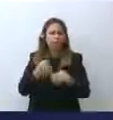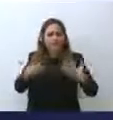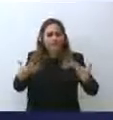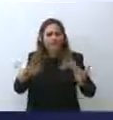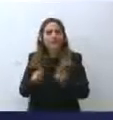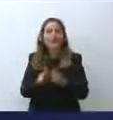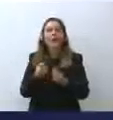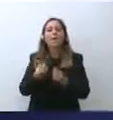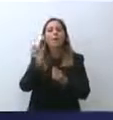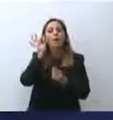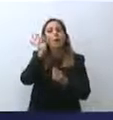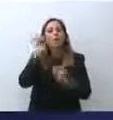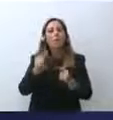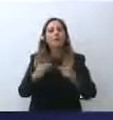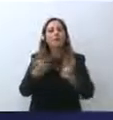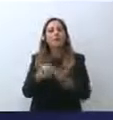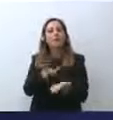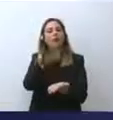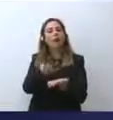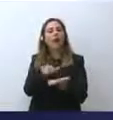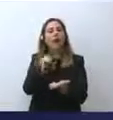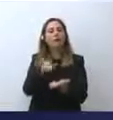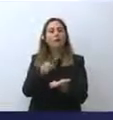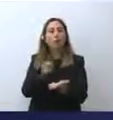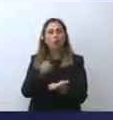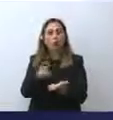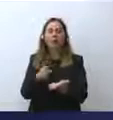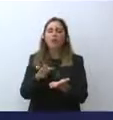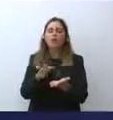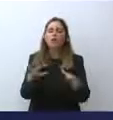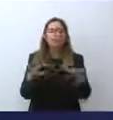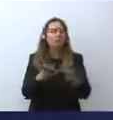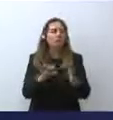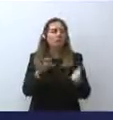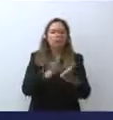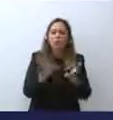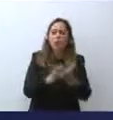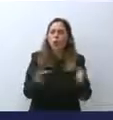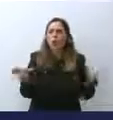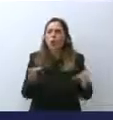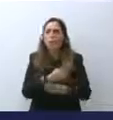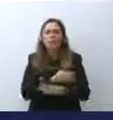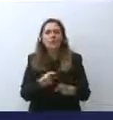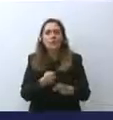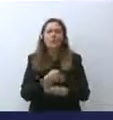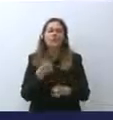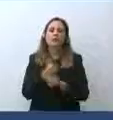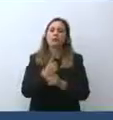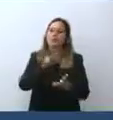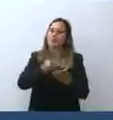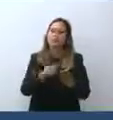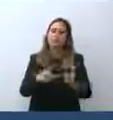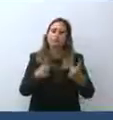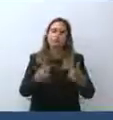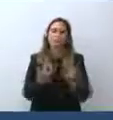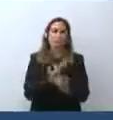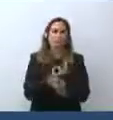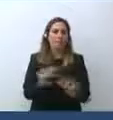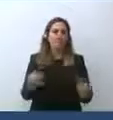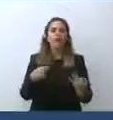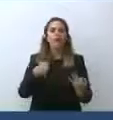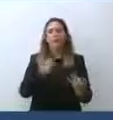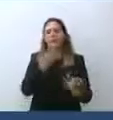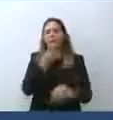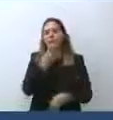anche tutta la fase legata alla scuola, cioè tutto quello che c'è attorno alla scuola. Ma ancora una volta io ringrazio tutti